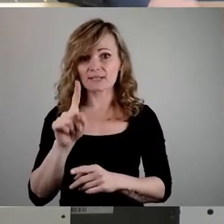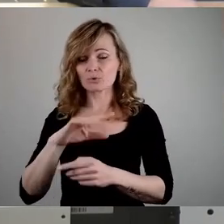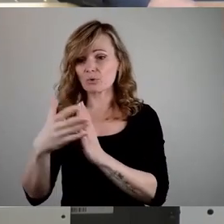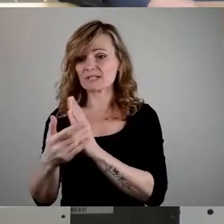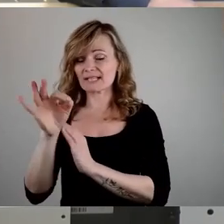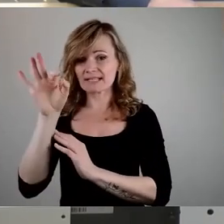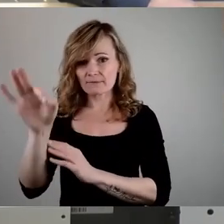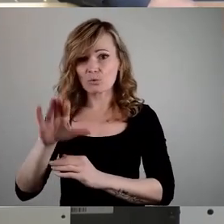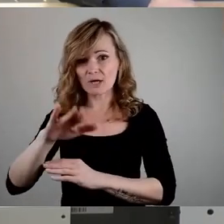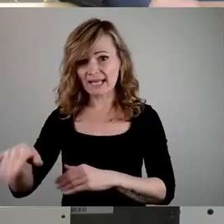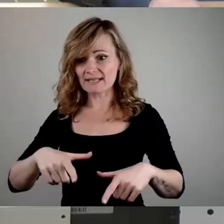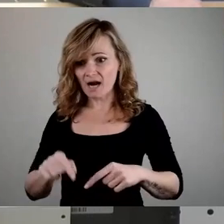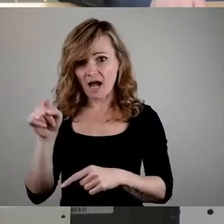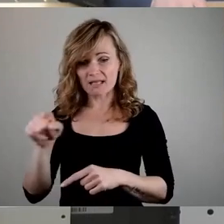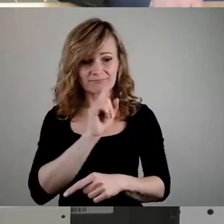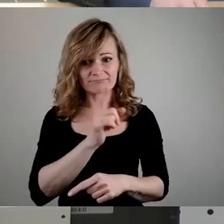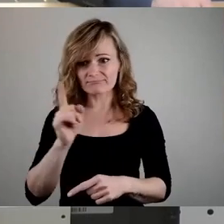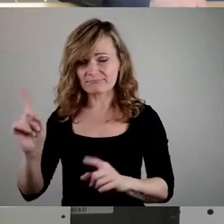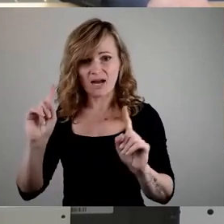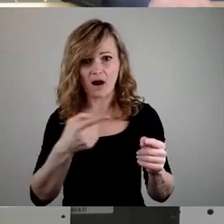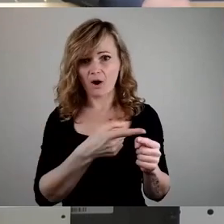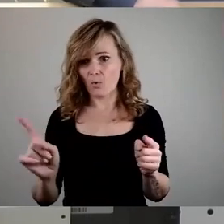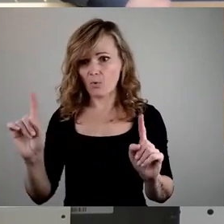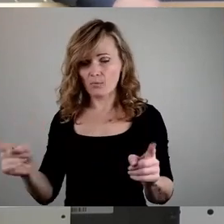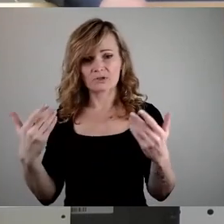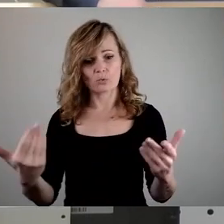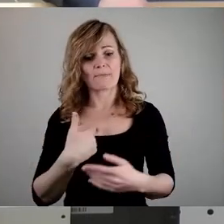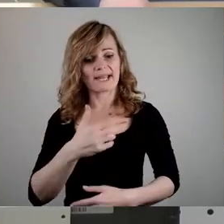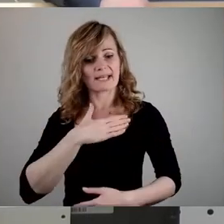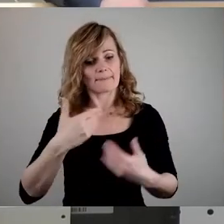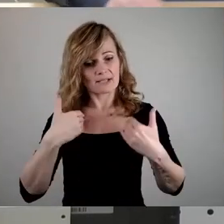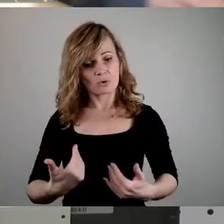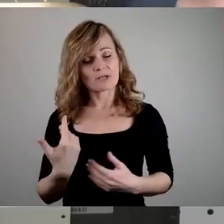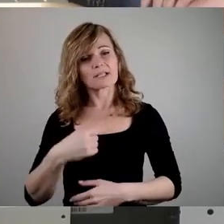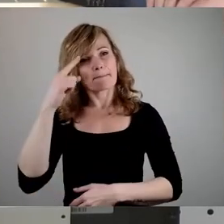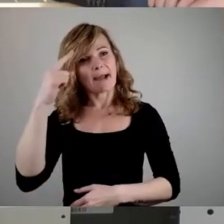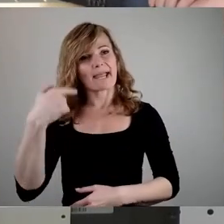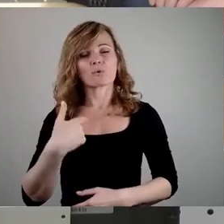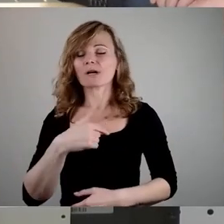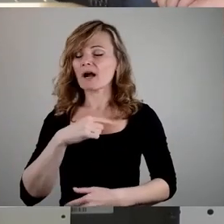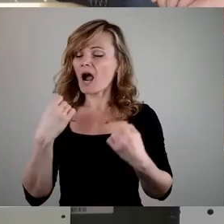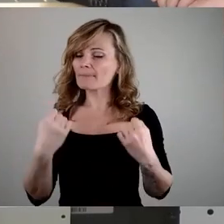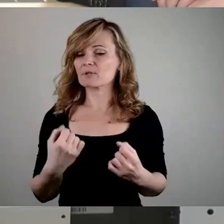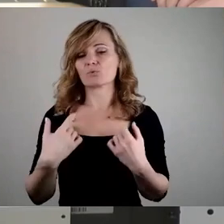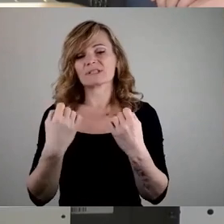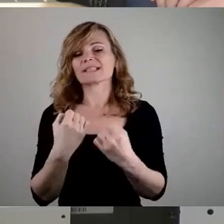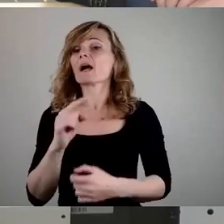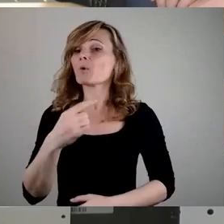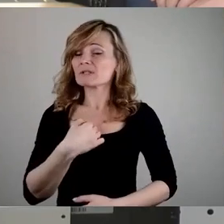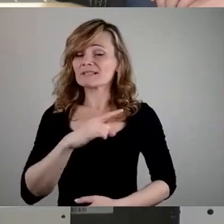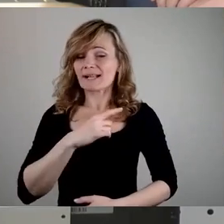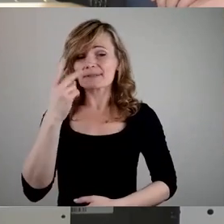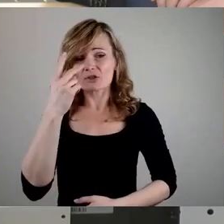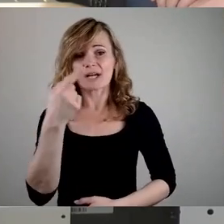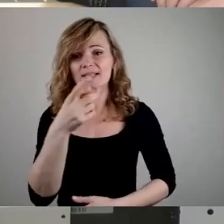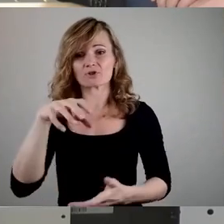Kindergartenzeit. So, das ist meine persönliche Überzeugung. Ich bin mir absolut sicher, ich habe ja auch verstanden, dass das der Stadtrat allein